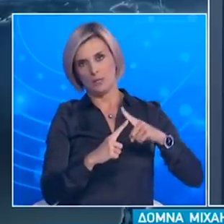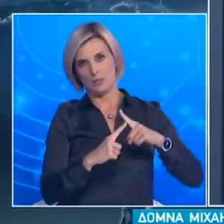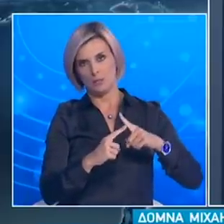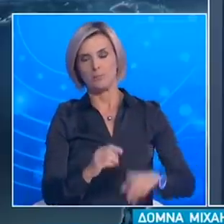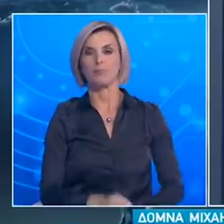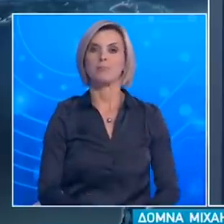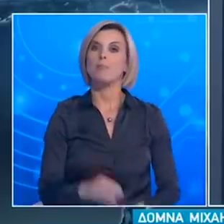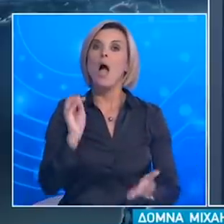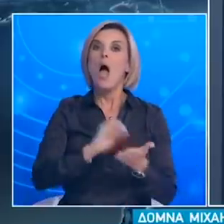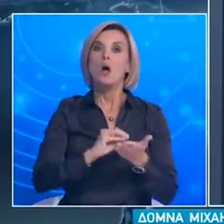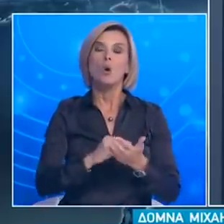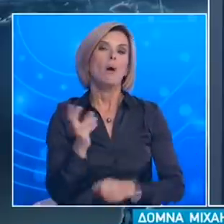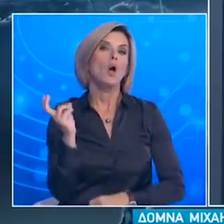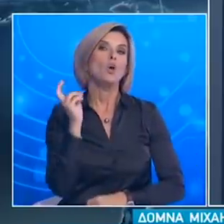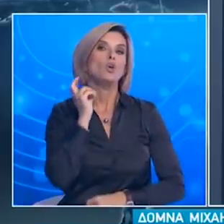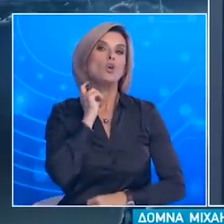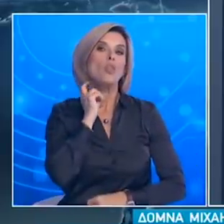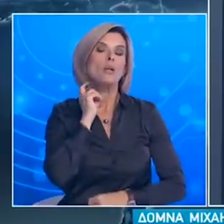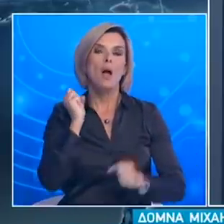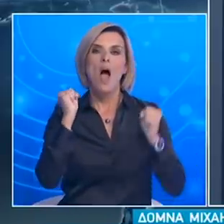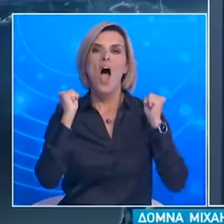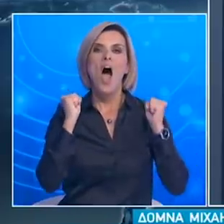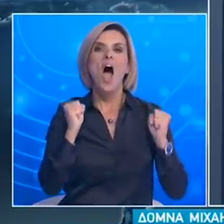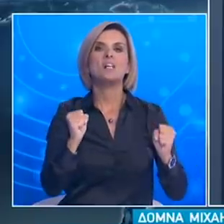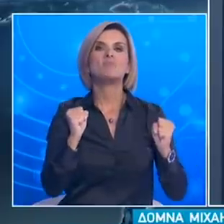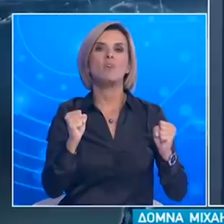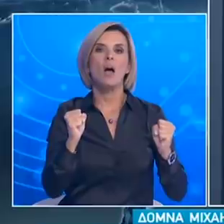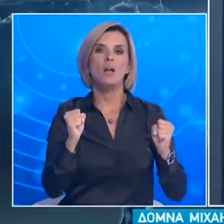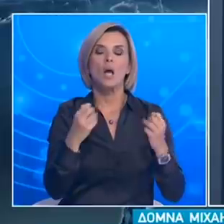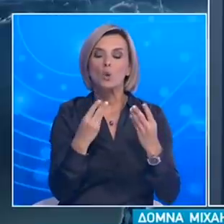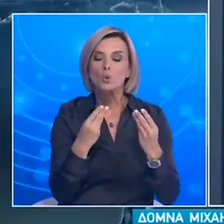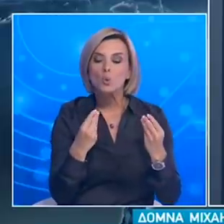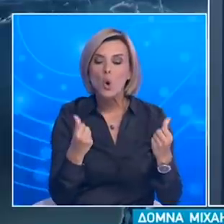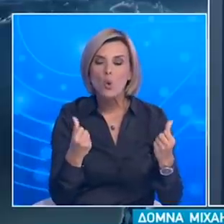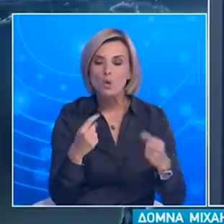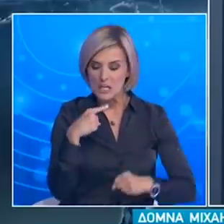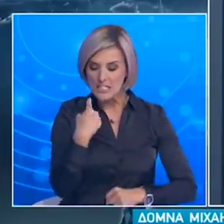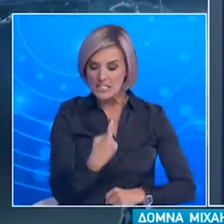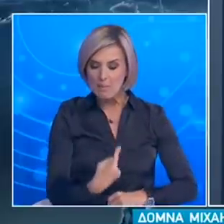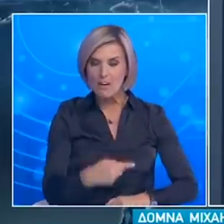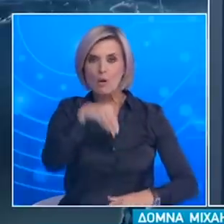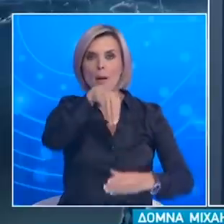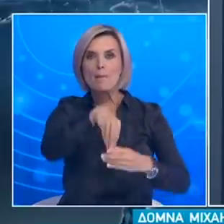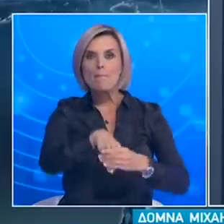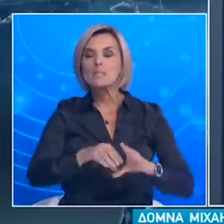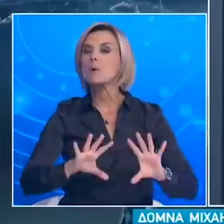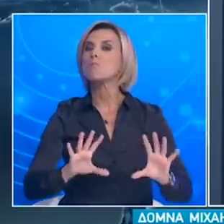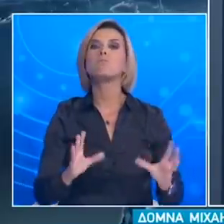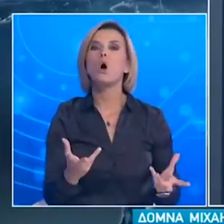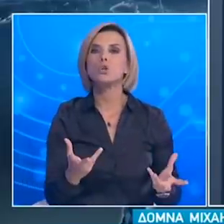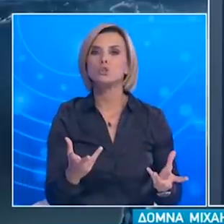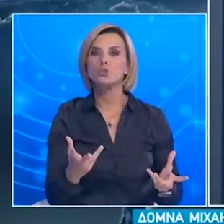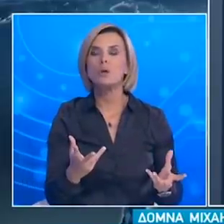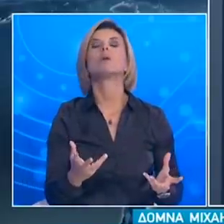σύνταξη κώδικα ασφαλού συμπεριφοράς του προσωπικού εντός αλλά και εκτός δομής Επιβάλλεται η τήρηση βασικών